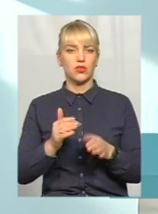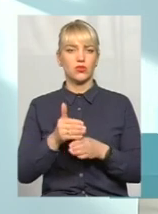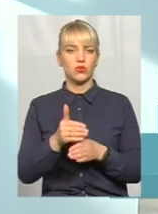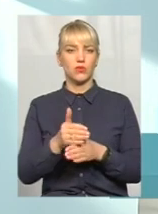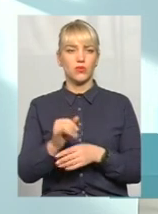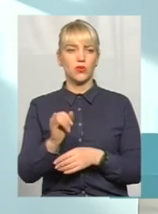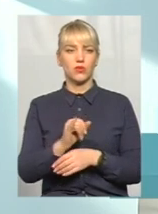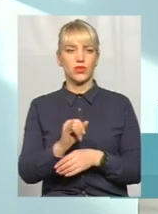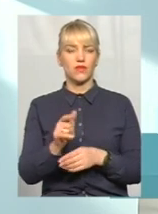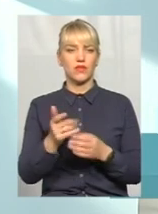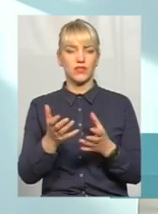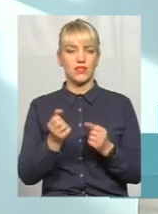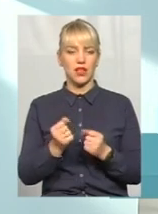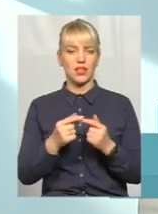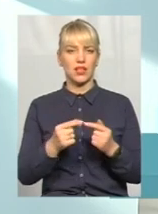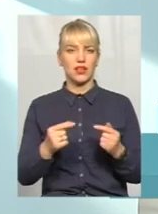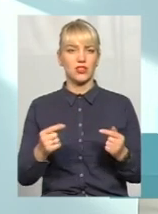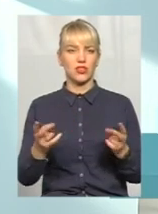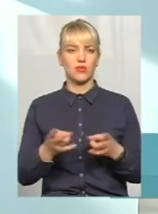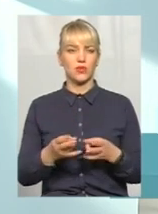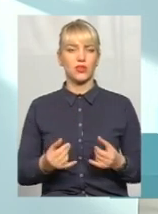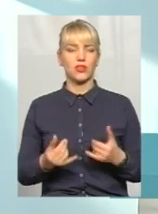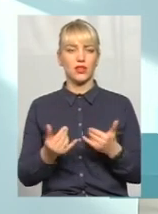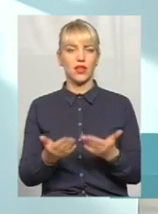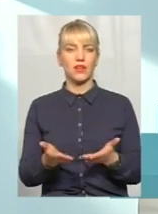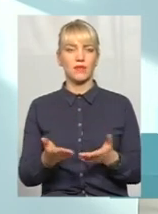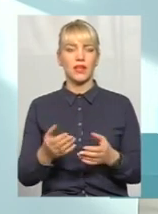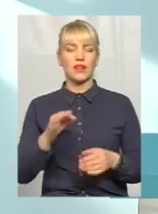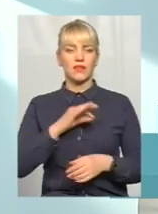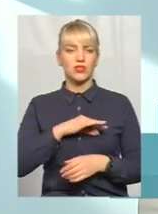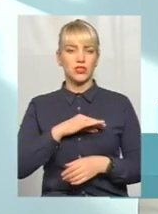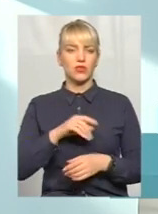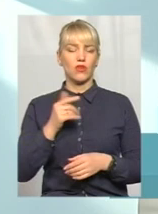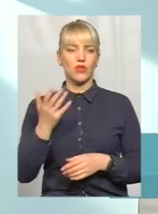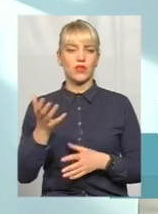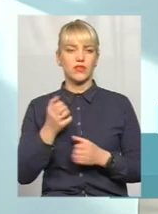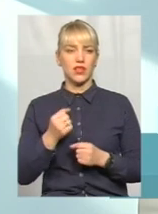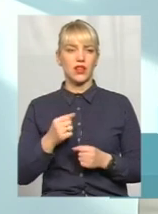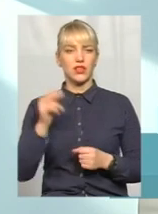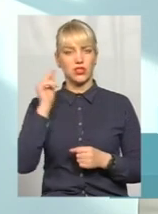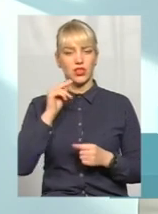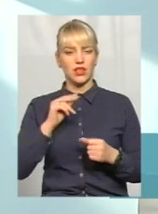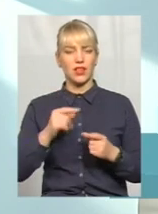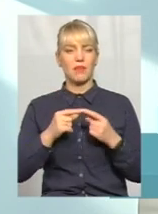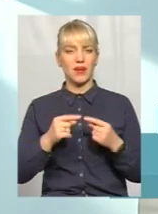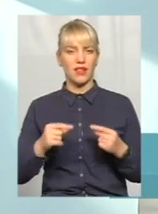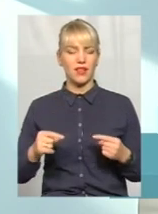речі необхідні для вжитку, вони взяли шкільне приладдя.